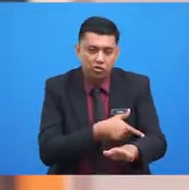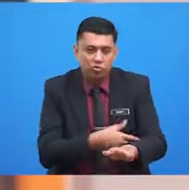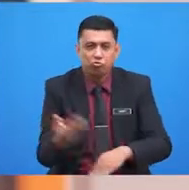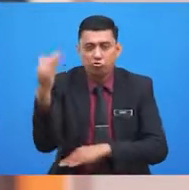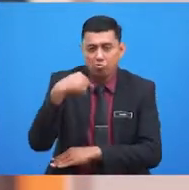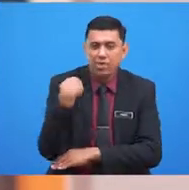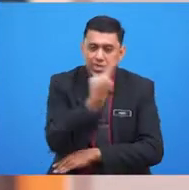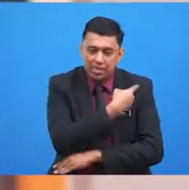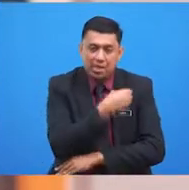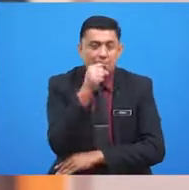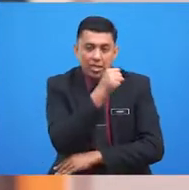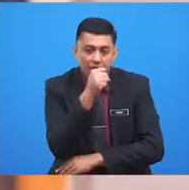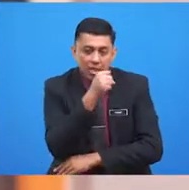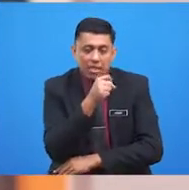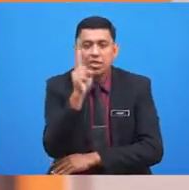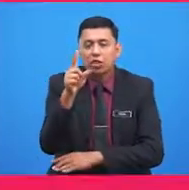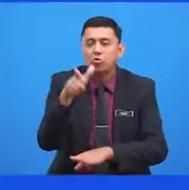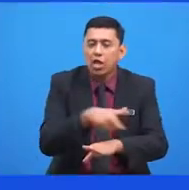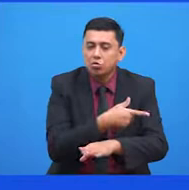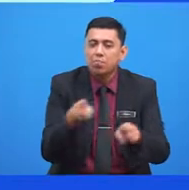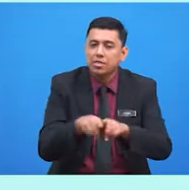satu lagu bersama-sama.